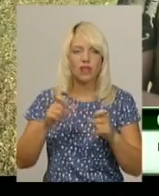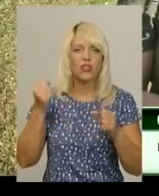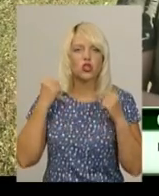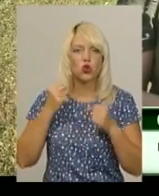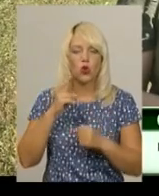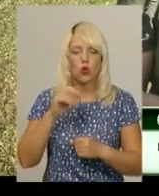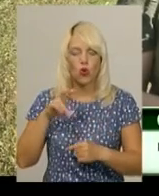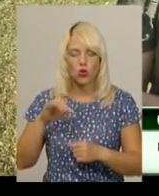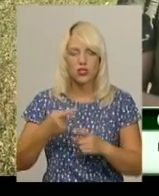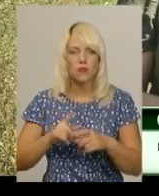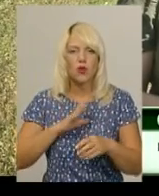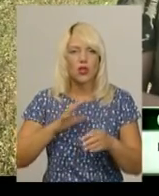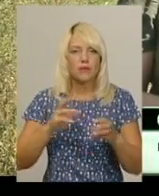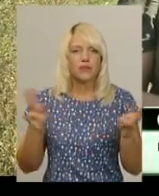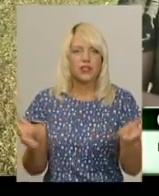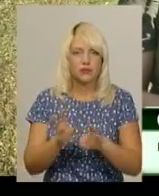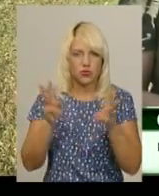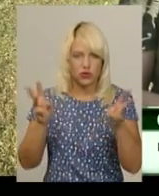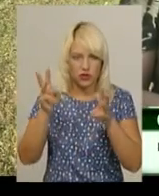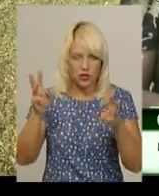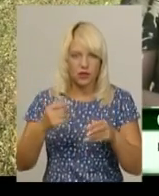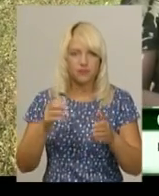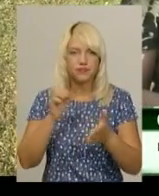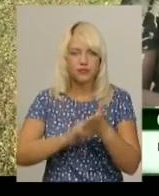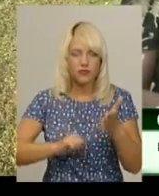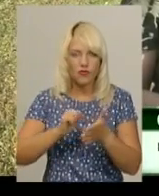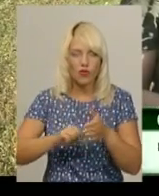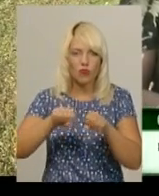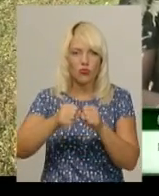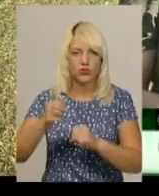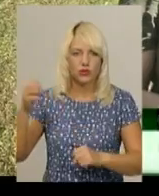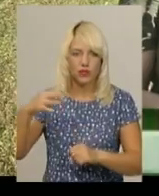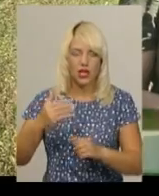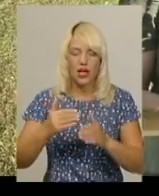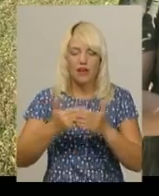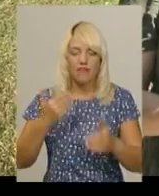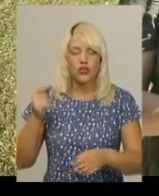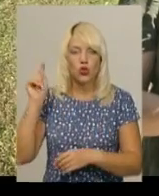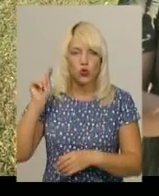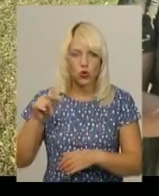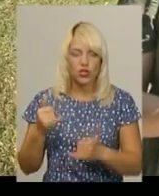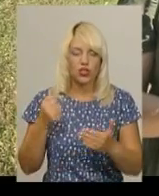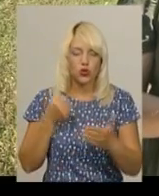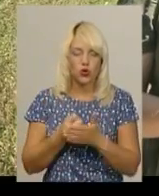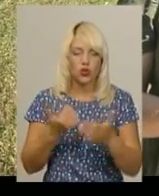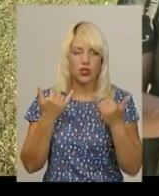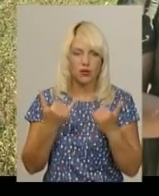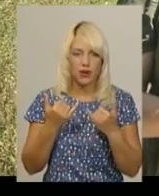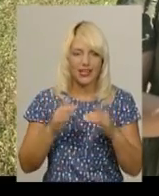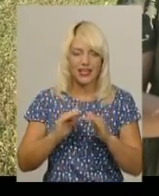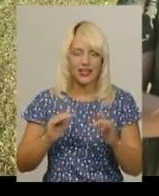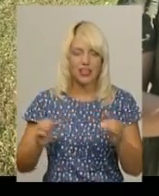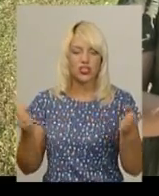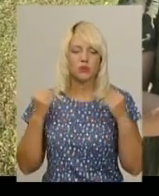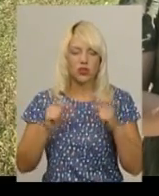Оскільки будівля була дерев'яна, врятувати нічого не вдалося. Відтоді і дотепер свого приміщення дитячо-юнацька спортивна школа немає.